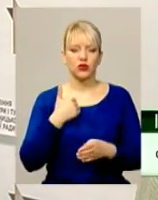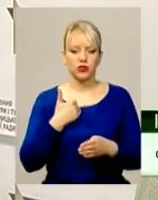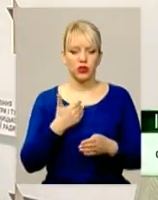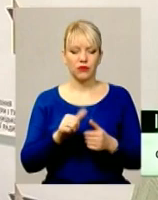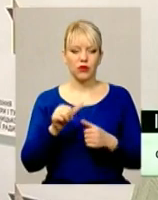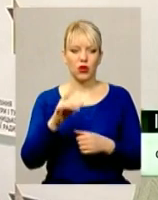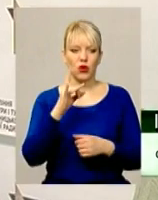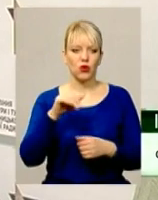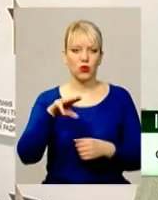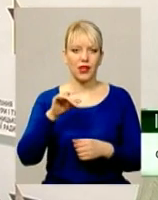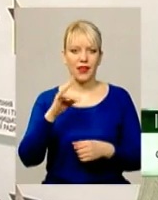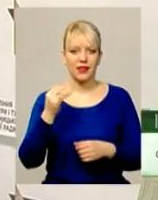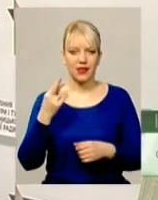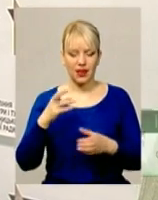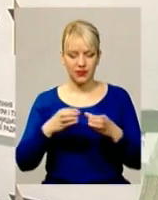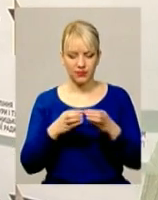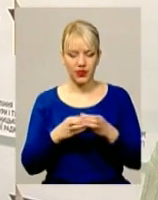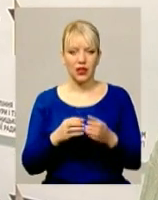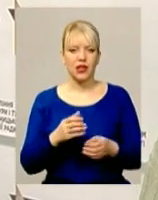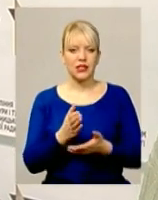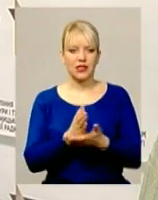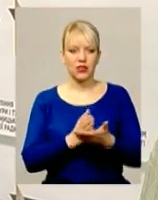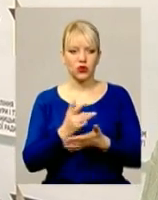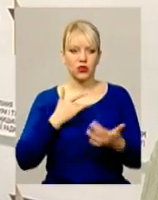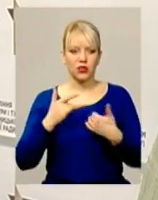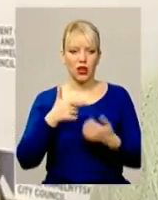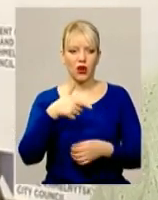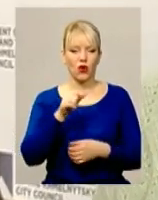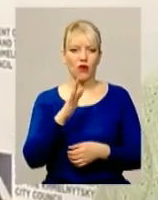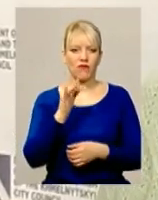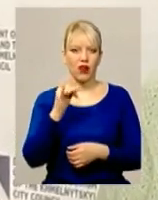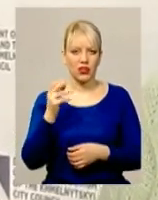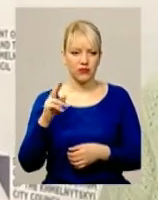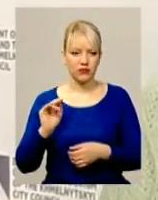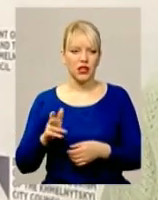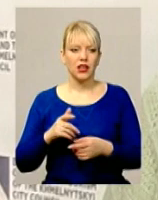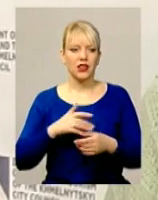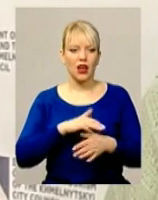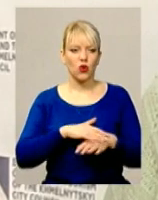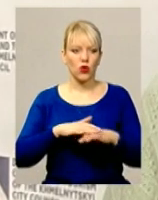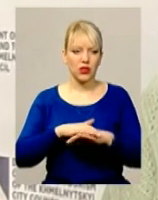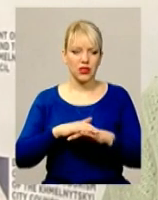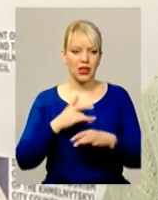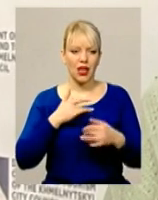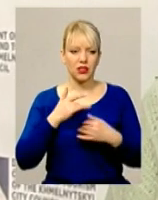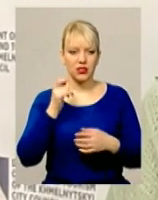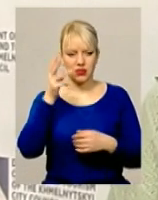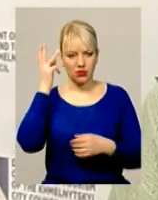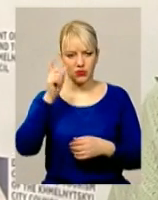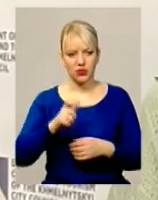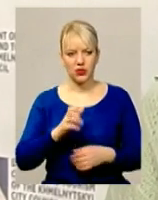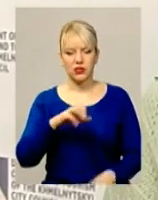«Рутенія», заслужений артист України Анатолій Говорадло, народний артист України наш хмельничанин